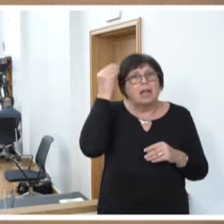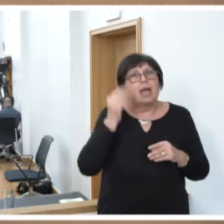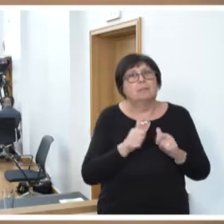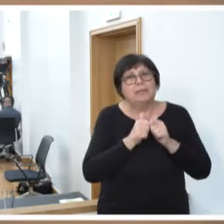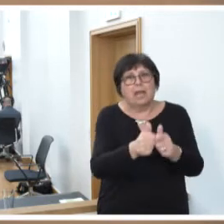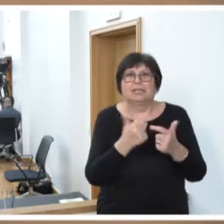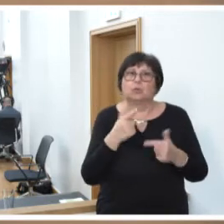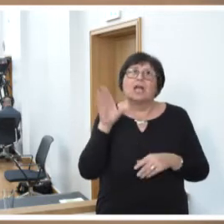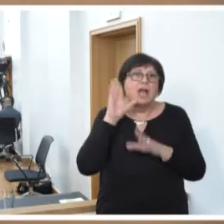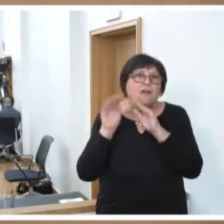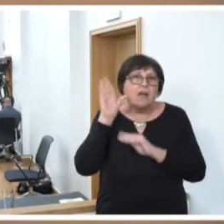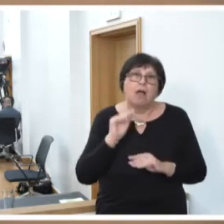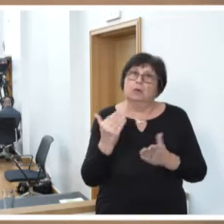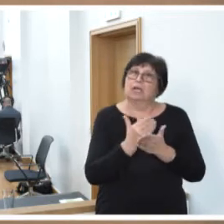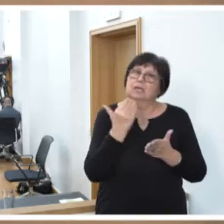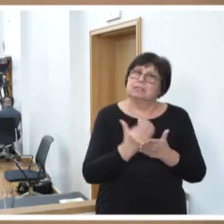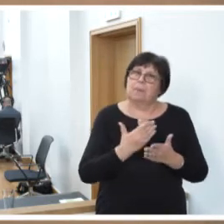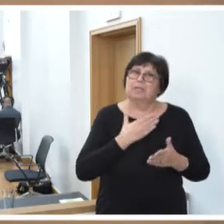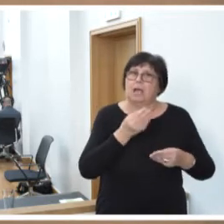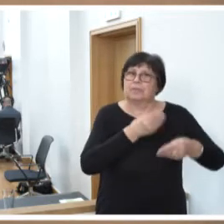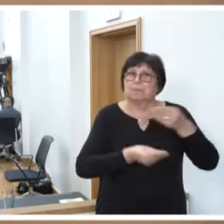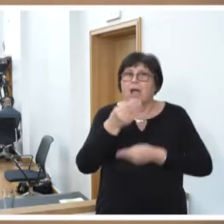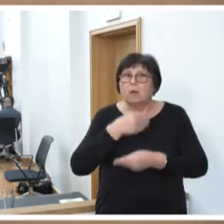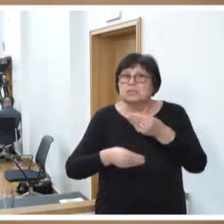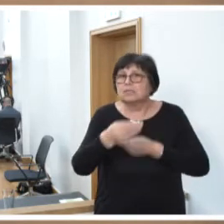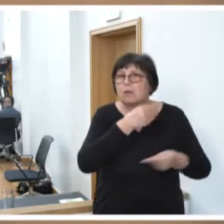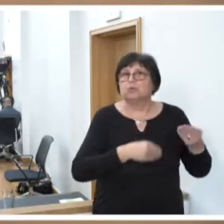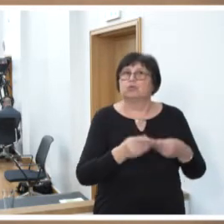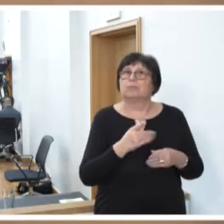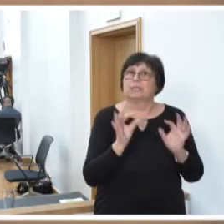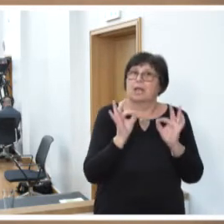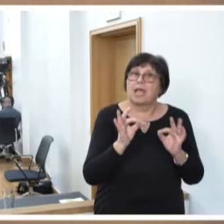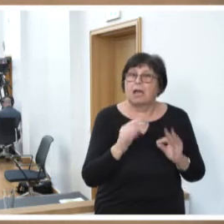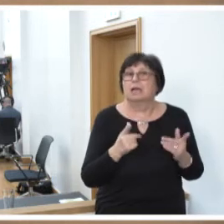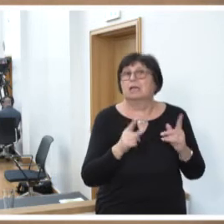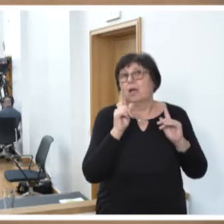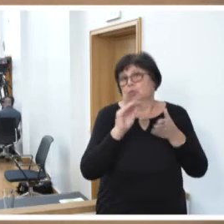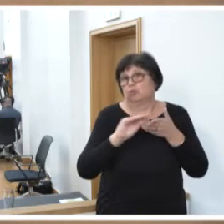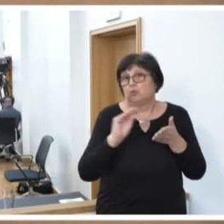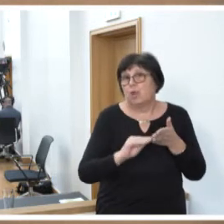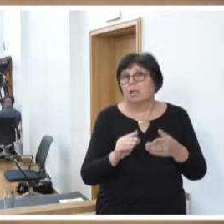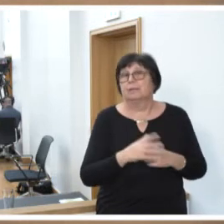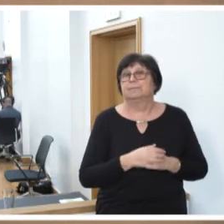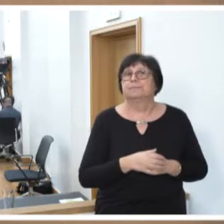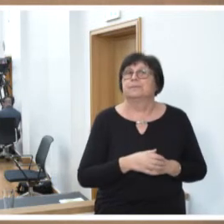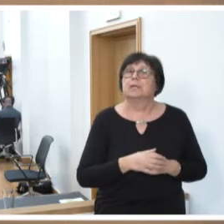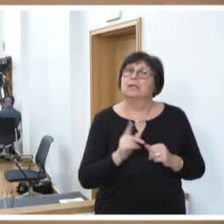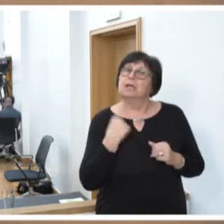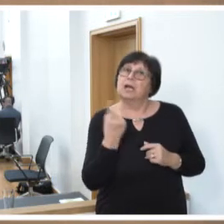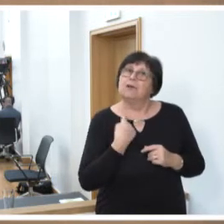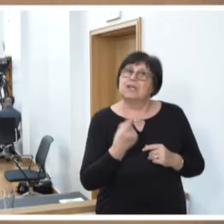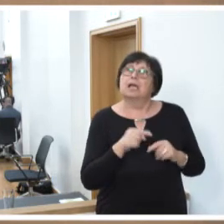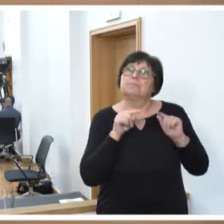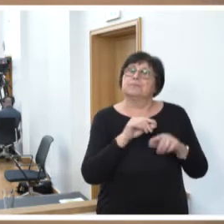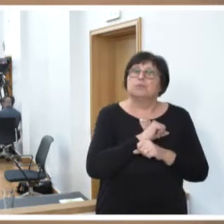Erfahrungen gesammelt haben im Austausch von Lehrkräften, aber auch Schülern, Schülerinnen und dass wir das